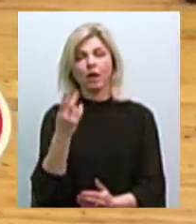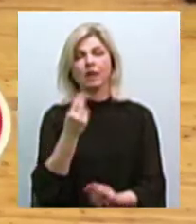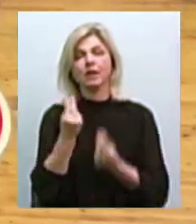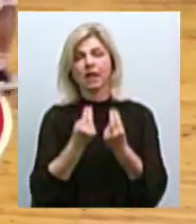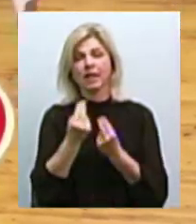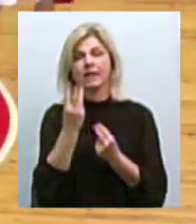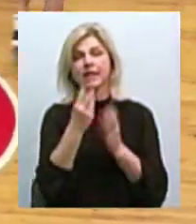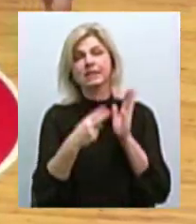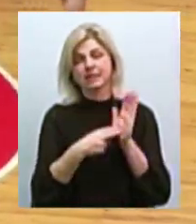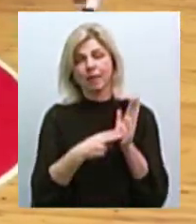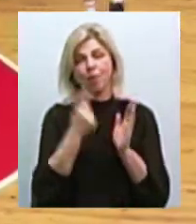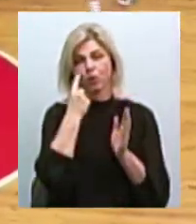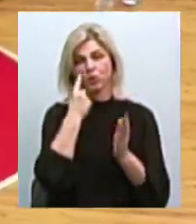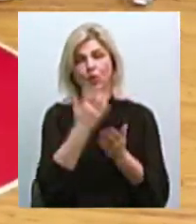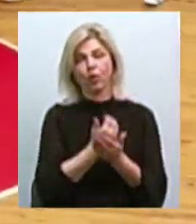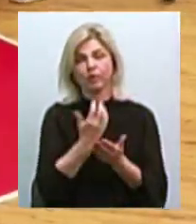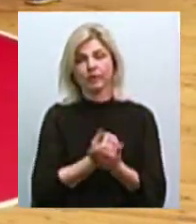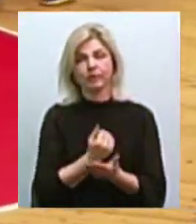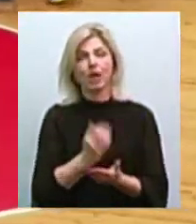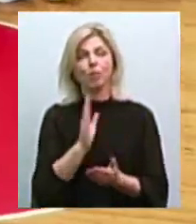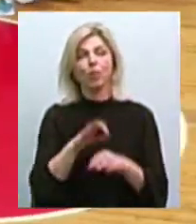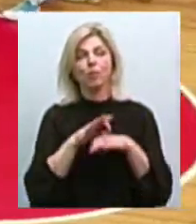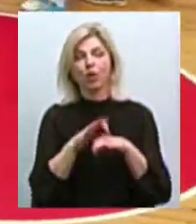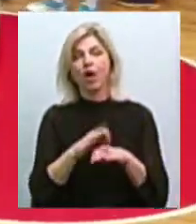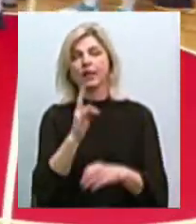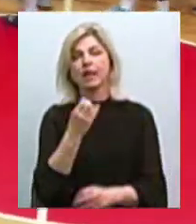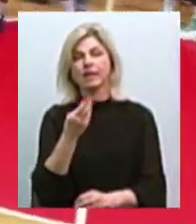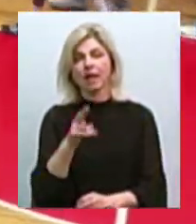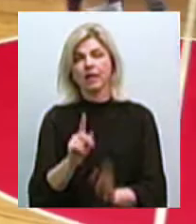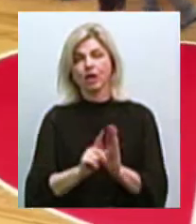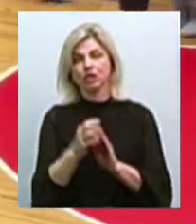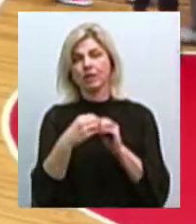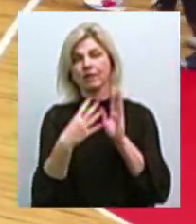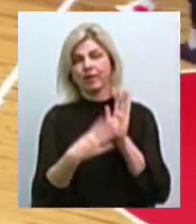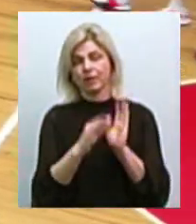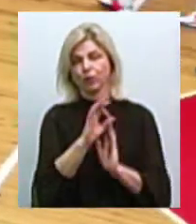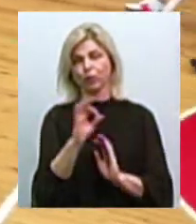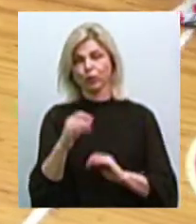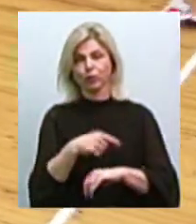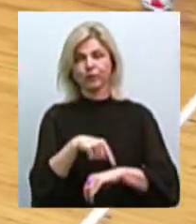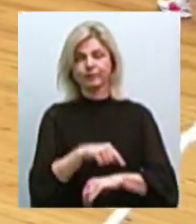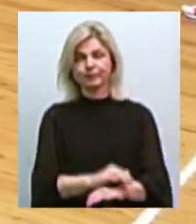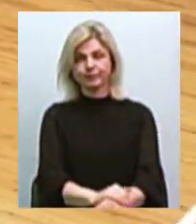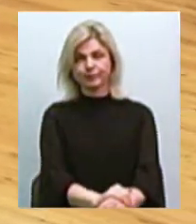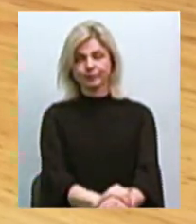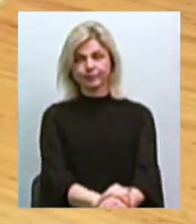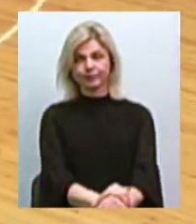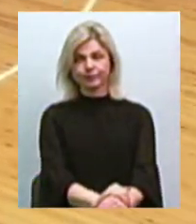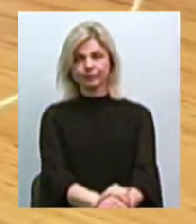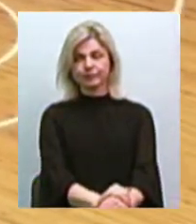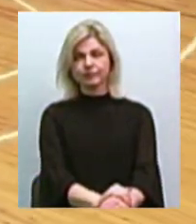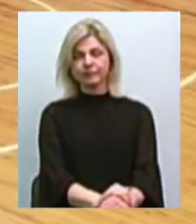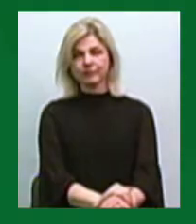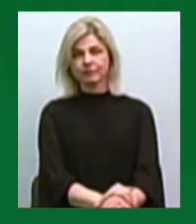37 очок. Гравіт будеться у спорткомплексі «Надія» початок о 19.00. Володимир Степанов, новини на Суспільному, Миколаїв.